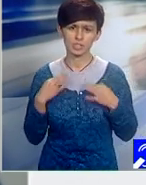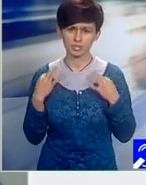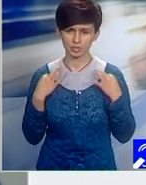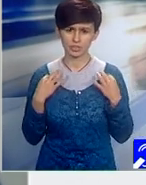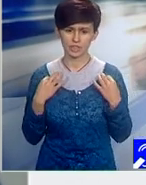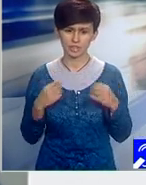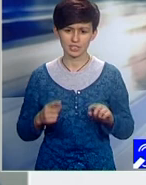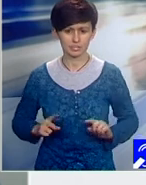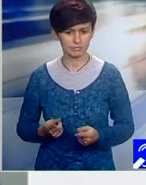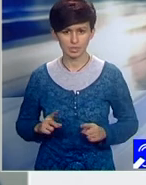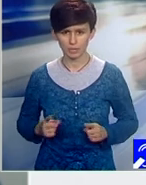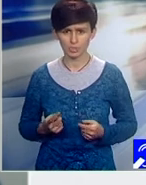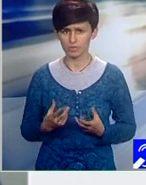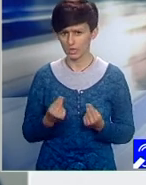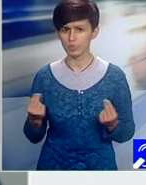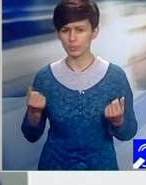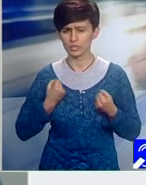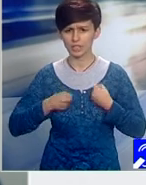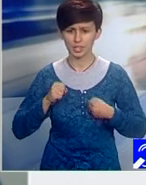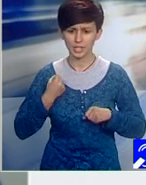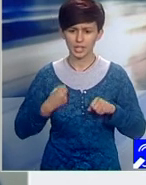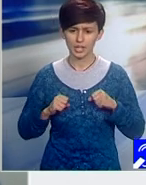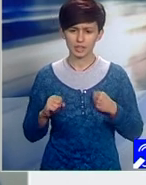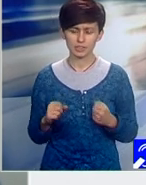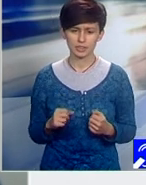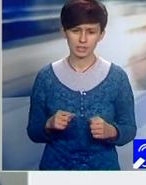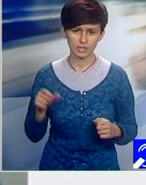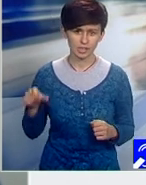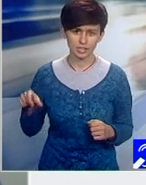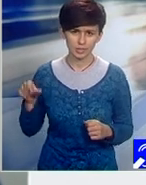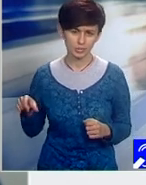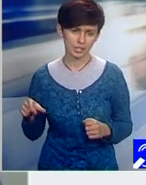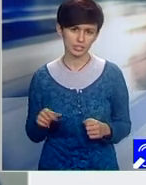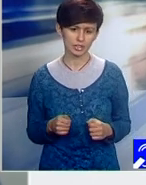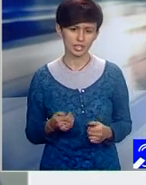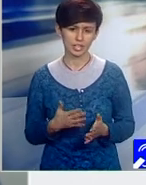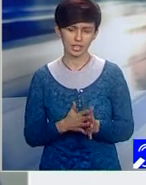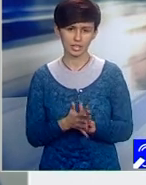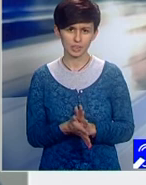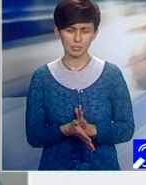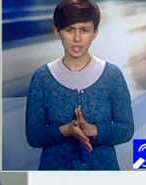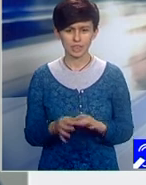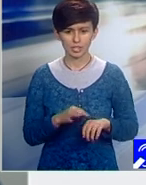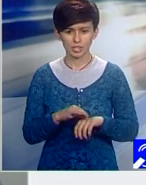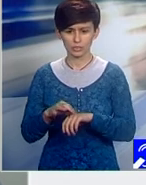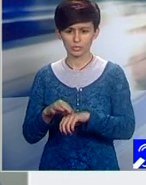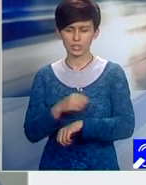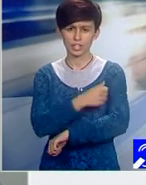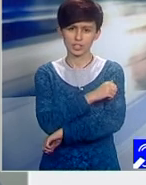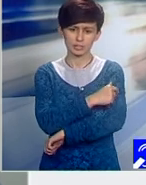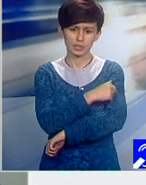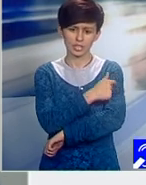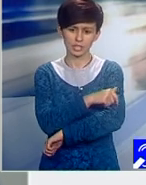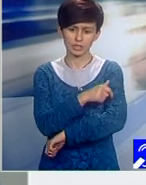stârnit vii reacții din partea actorilor, de la conducerile spitalelor, la